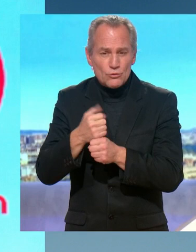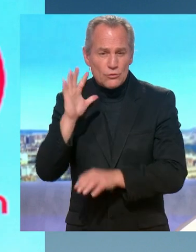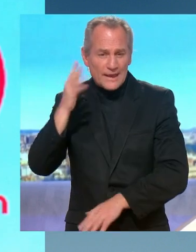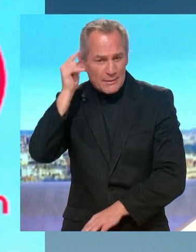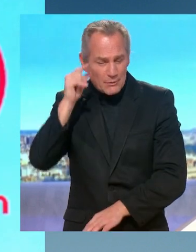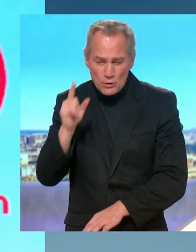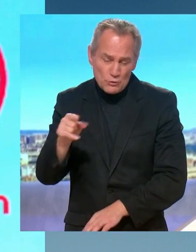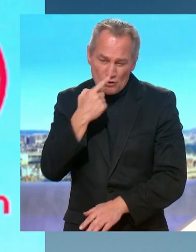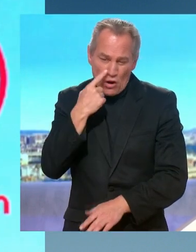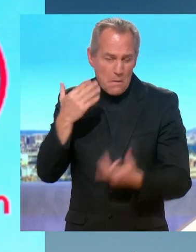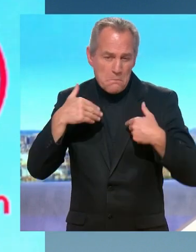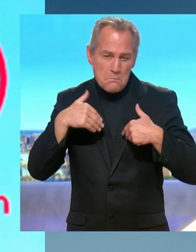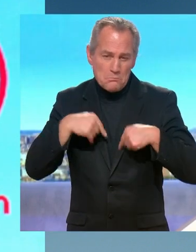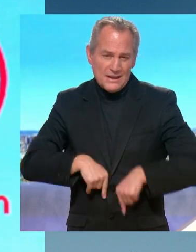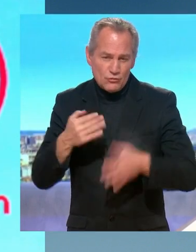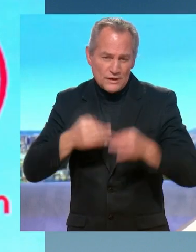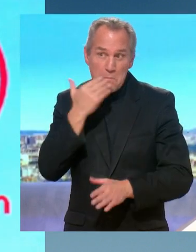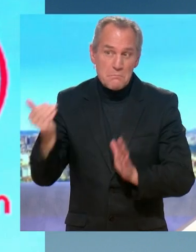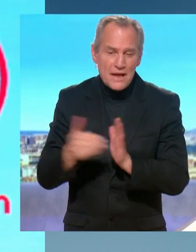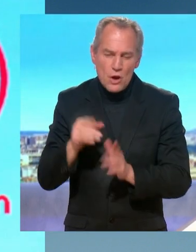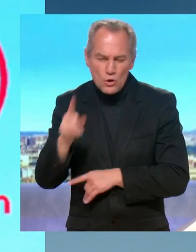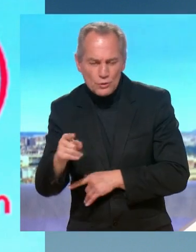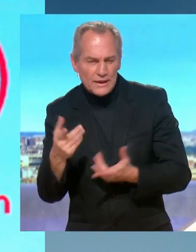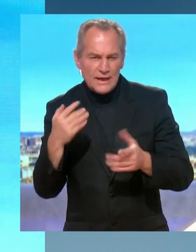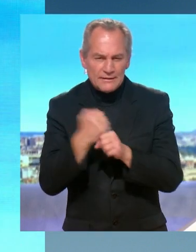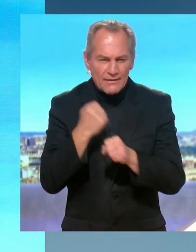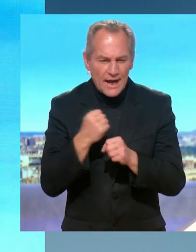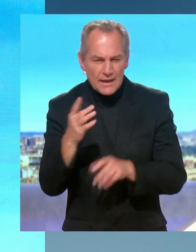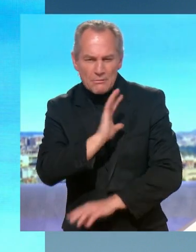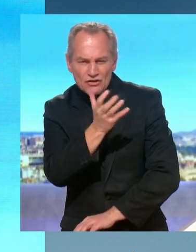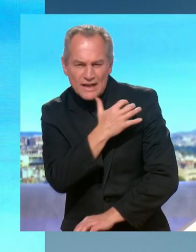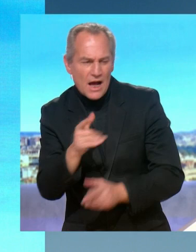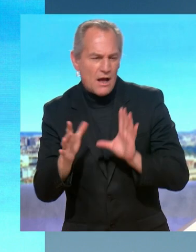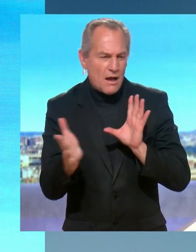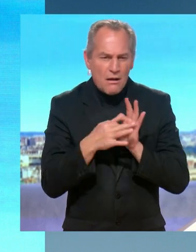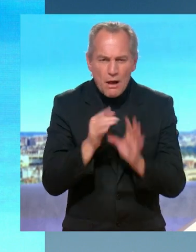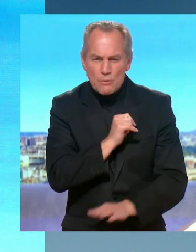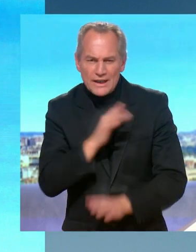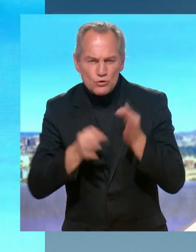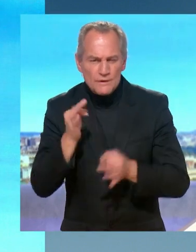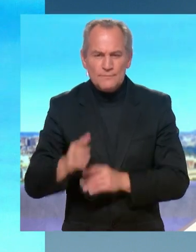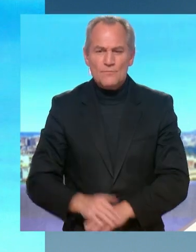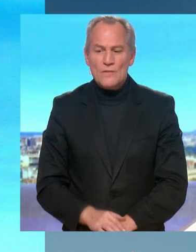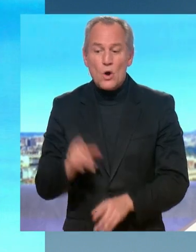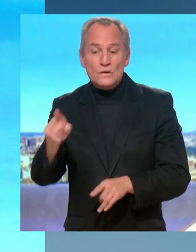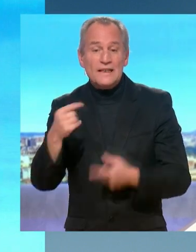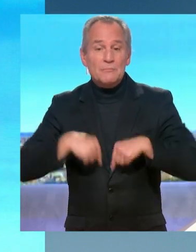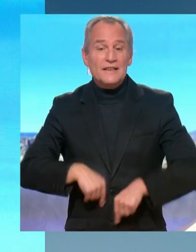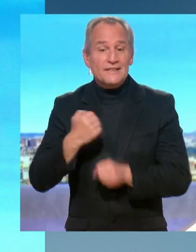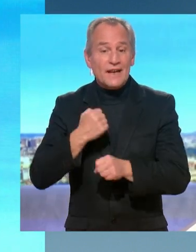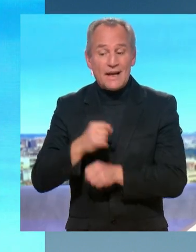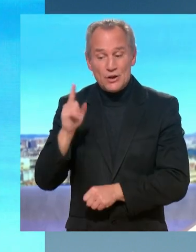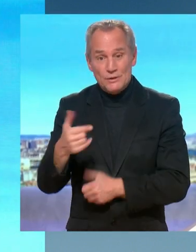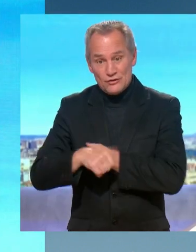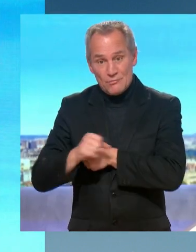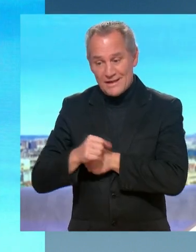magistrats pour pouvoir bien travailler, je l'espère, avec la police et la gendarmerie. – Alors, on ne sait pas, en revanche, ce que sera le sort judiciaire d'Olivier Dussopt, le ministre du Travail, jugé cette